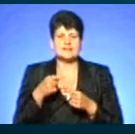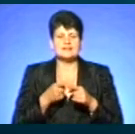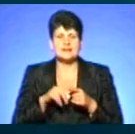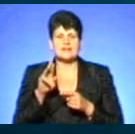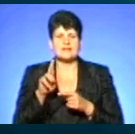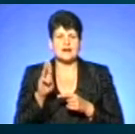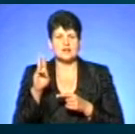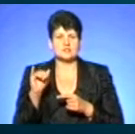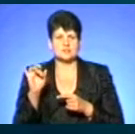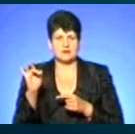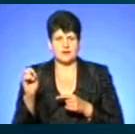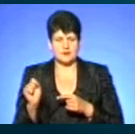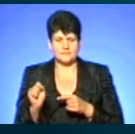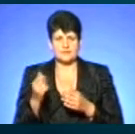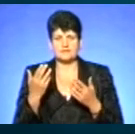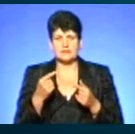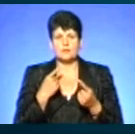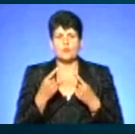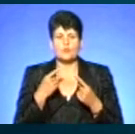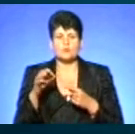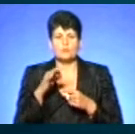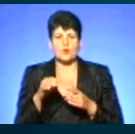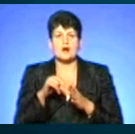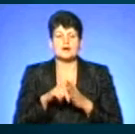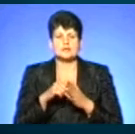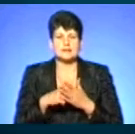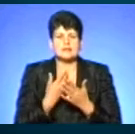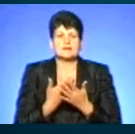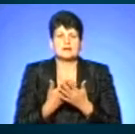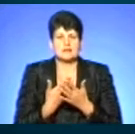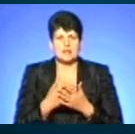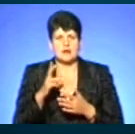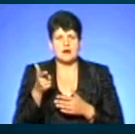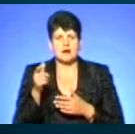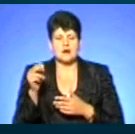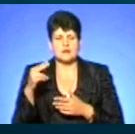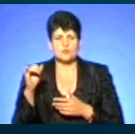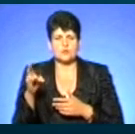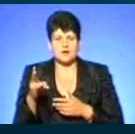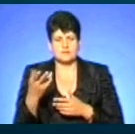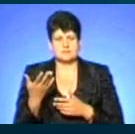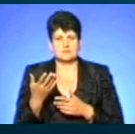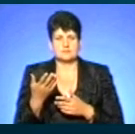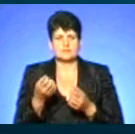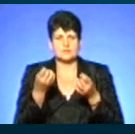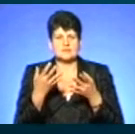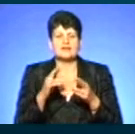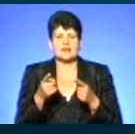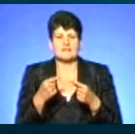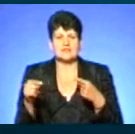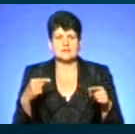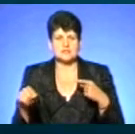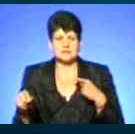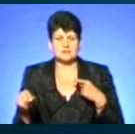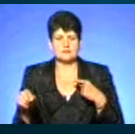розбізнати, якщо це цікаво. Перш за все, ми повинні пам'ятати, що гадюка звичайна